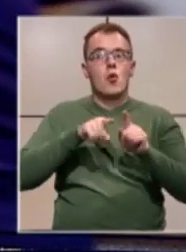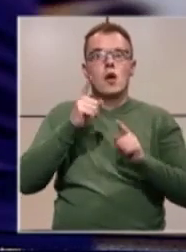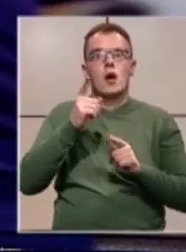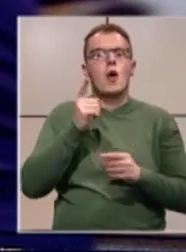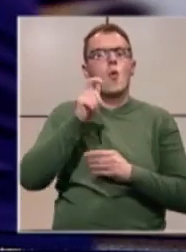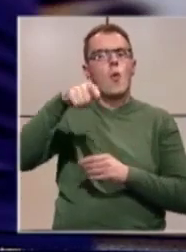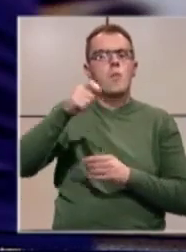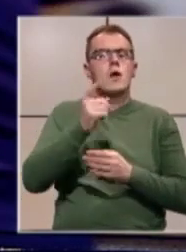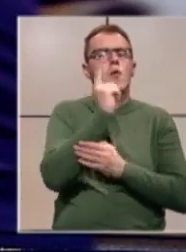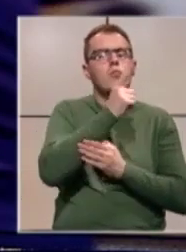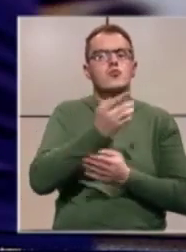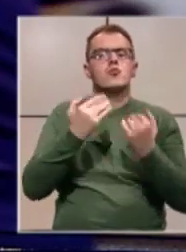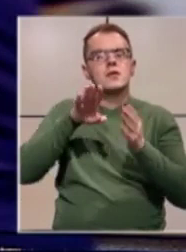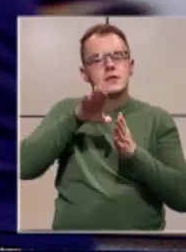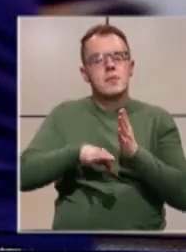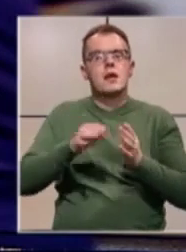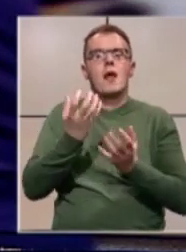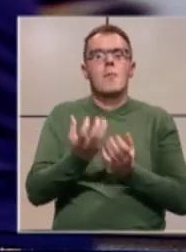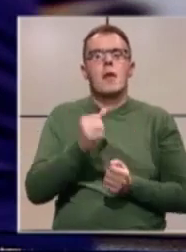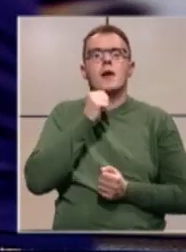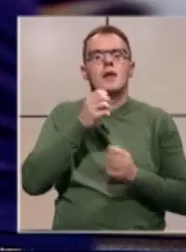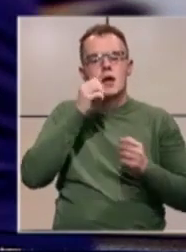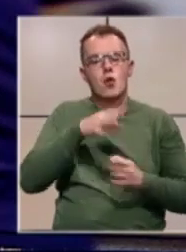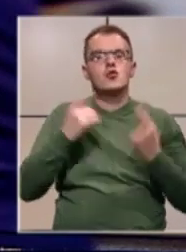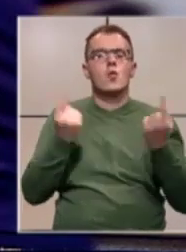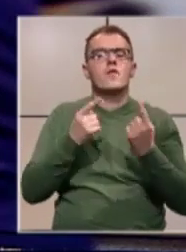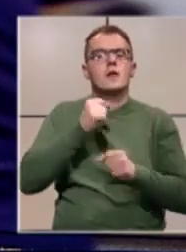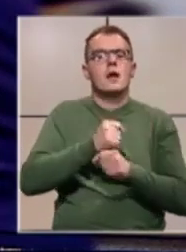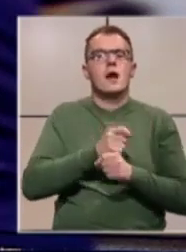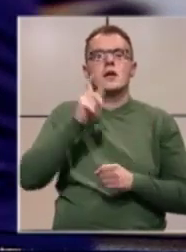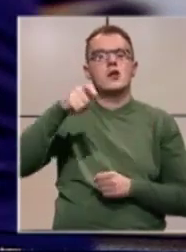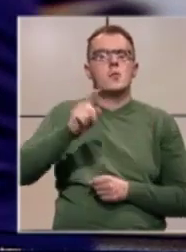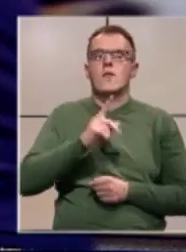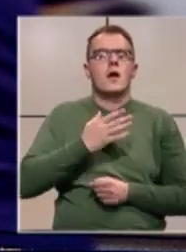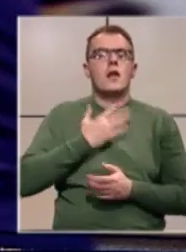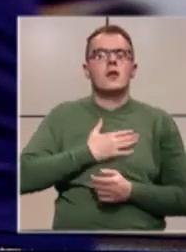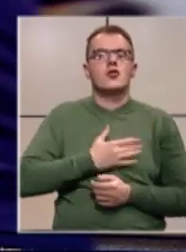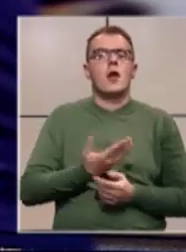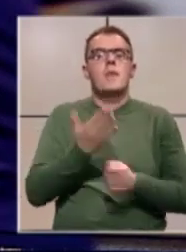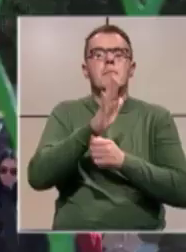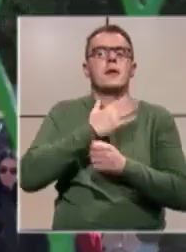za smanjenje plaća i loše uvjete rada. Iz uprave i dalje ne žele pred našu kameru.